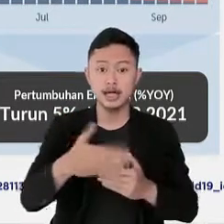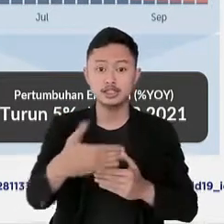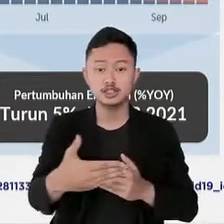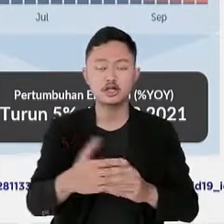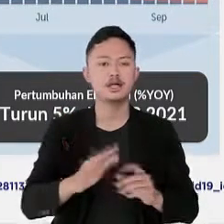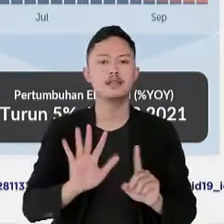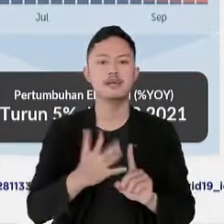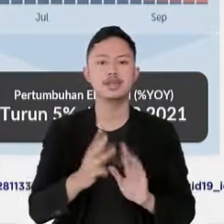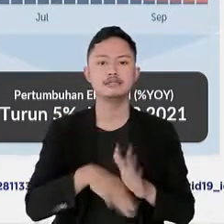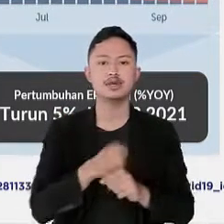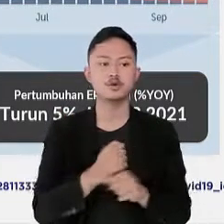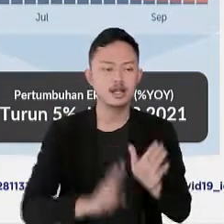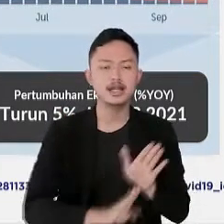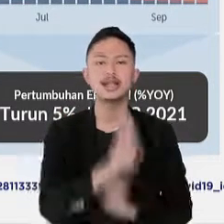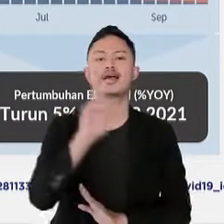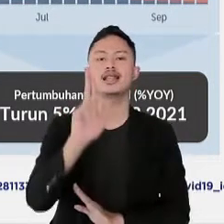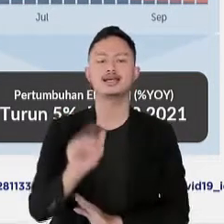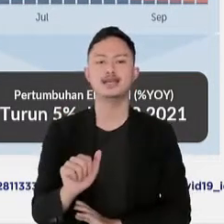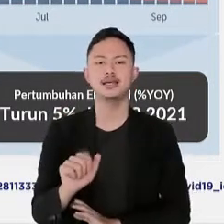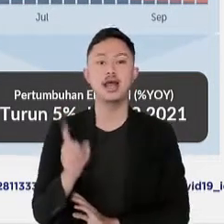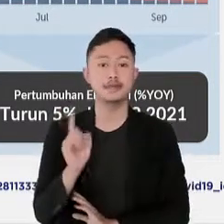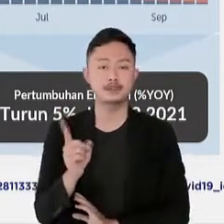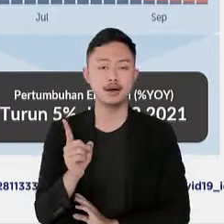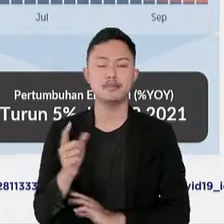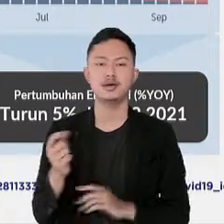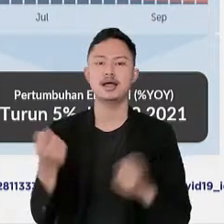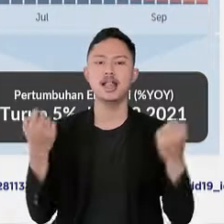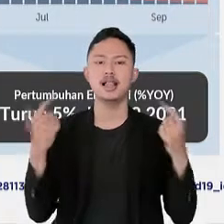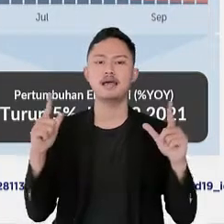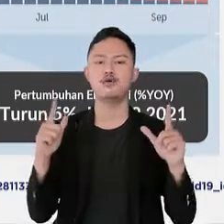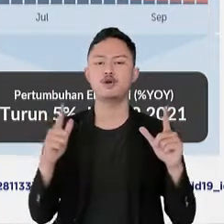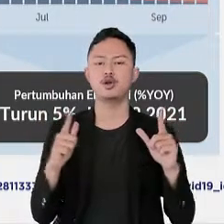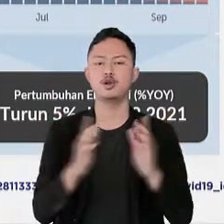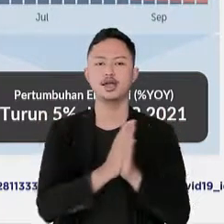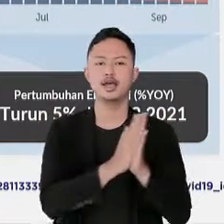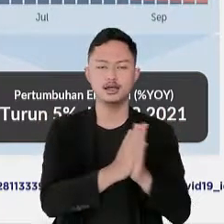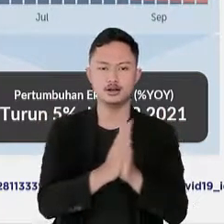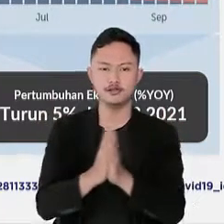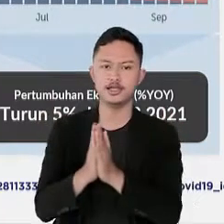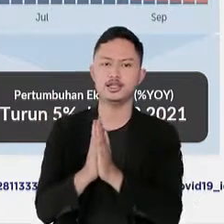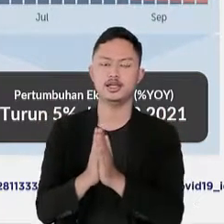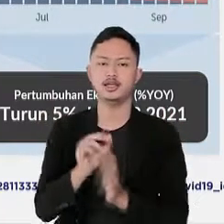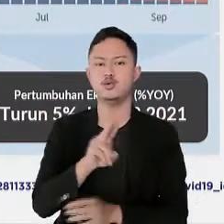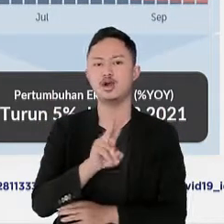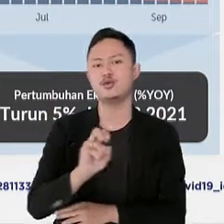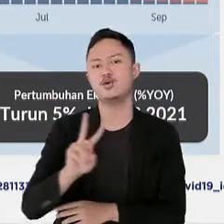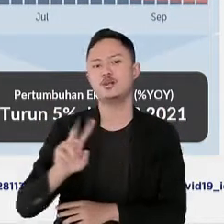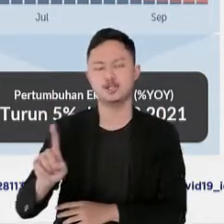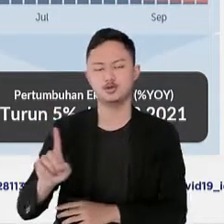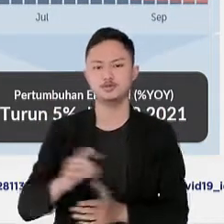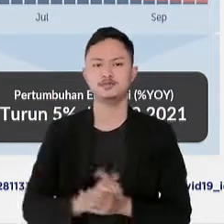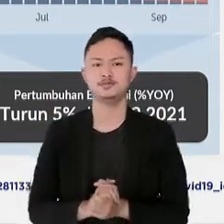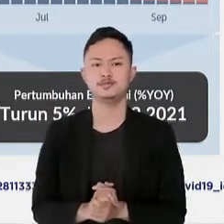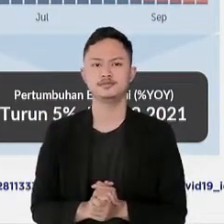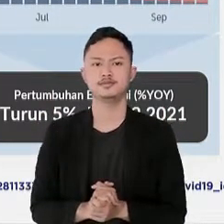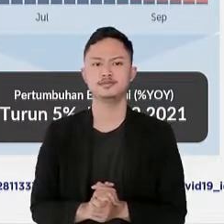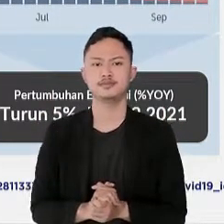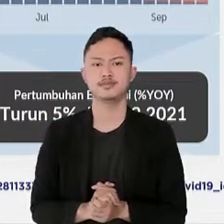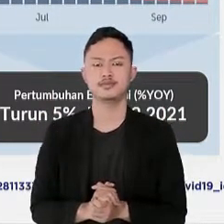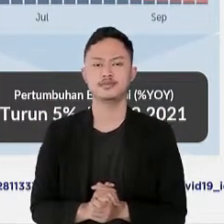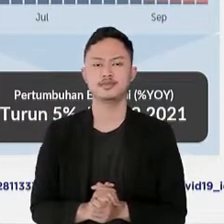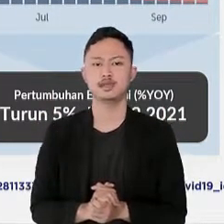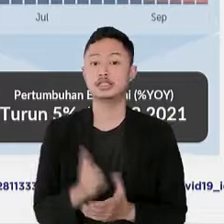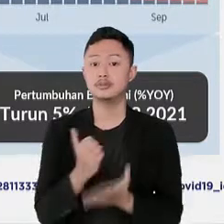lonjakan ini terjadi Pasca Idul Fitri 2021 dimana aturan peniadaan mudik